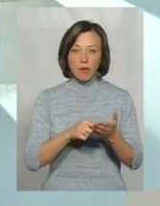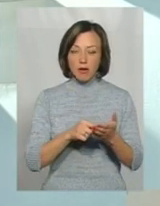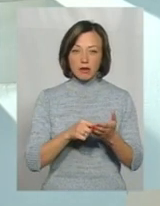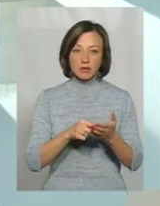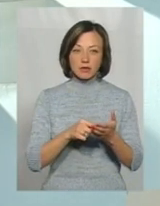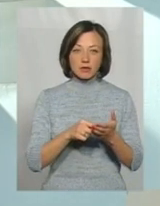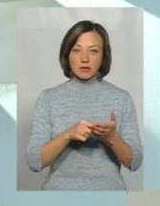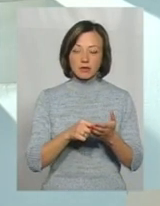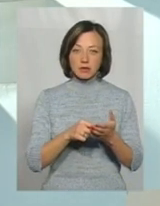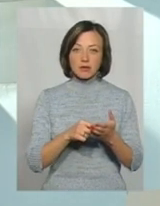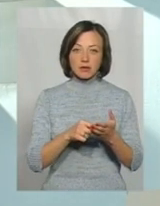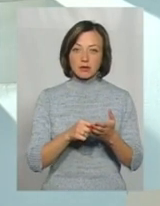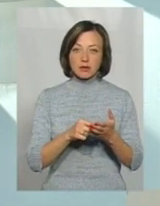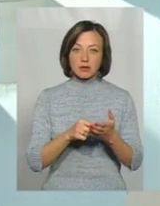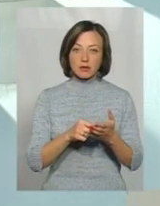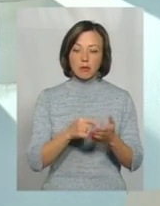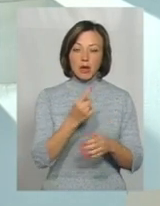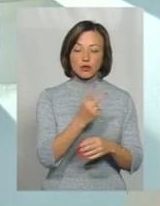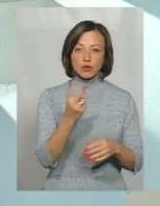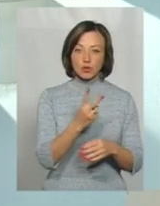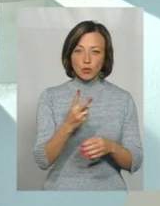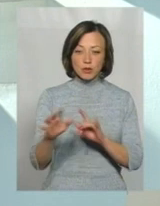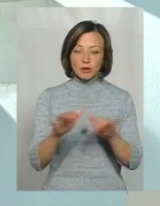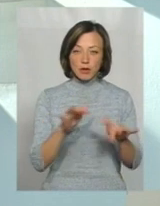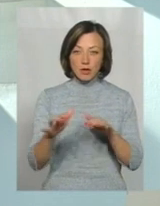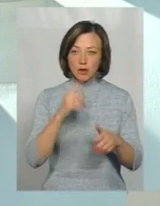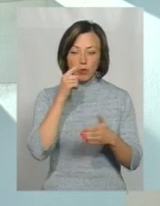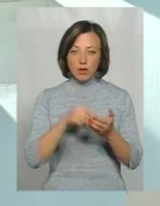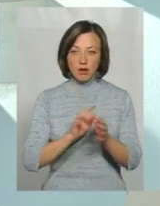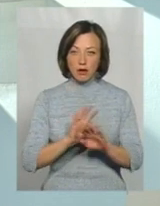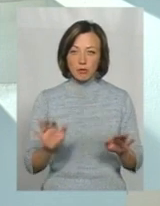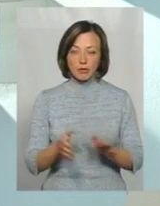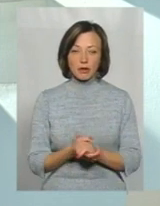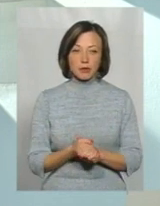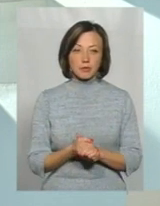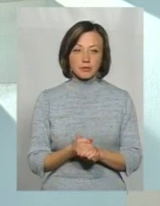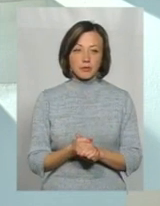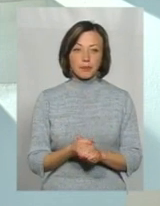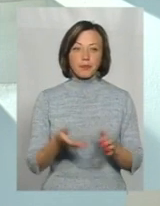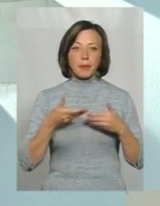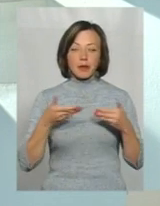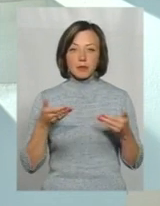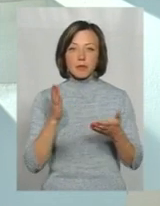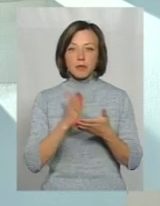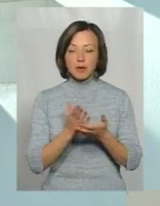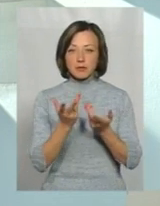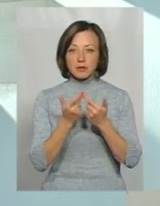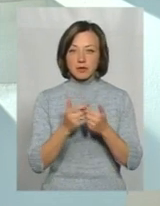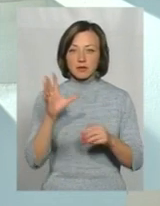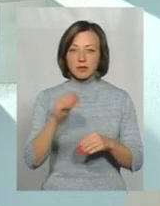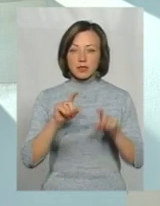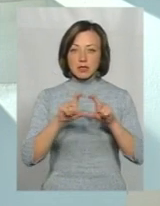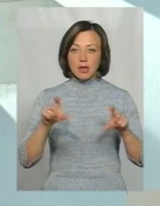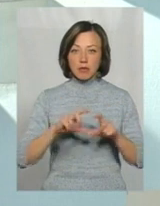першу хвилю, і в другу хвилю, котрі не потрапили. Ми маємо, по наших підрахунках, усі наші